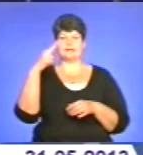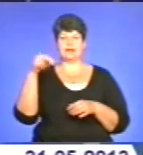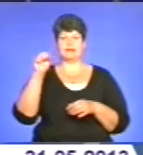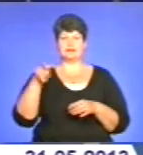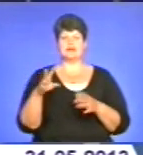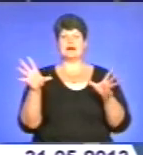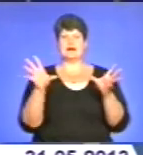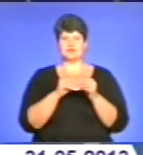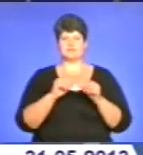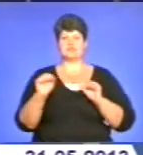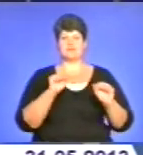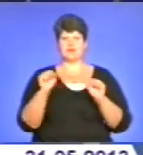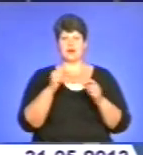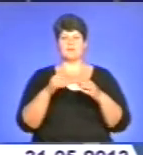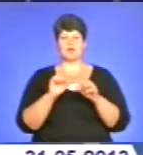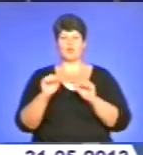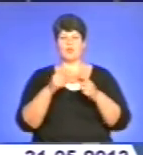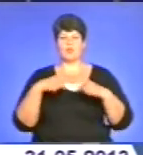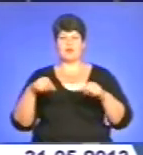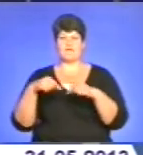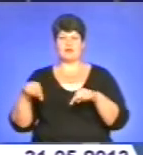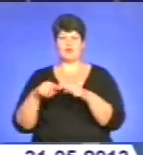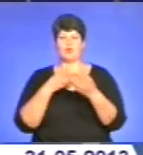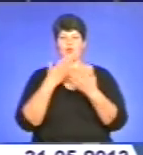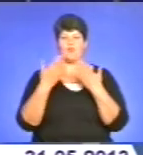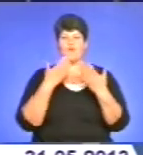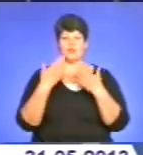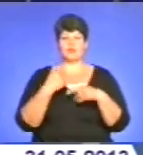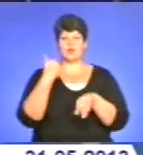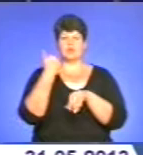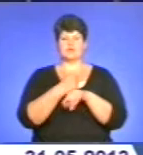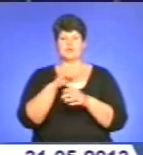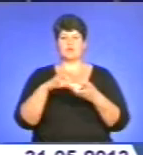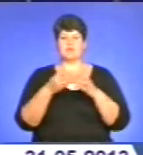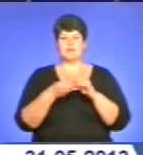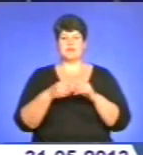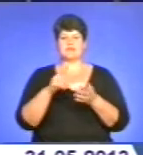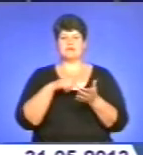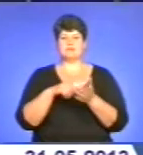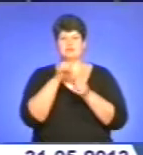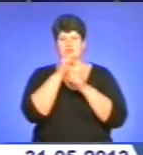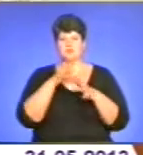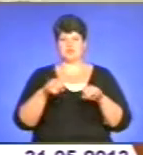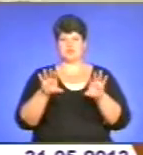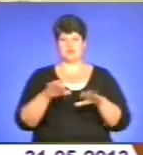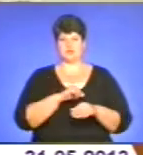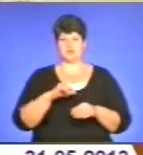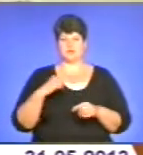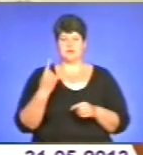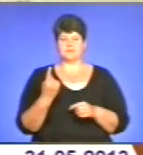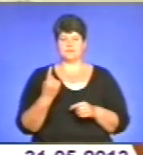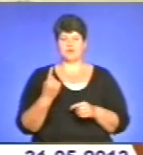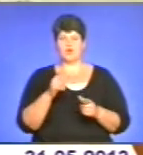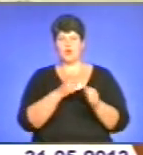керівниками департаментів та управлінь обговорили головні проблеми, які місто не може вирішити самостійно. Ремонт об